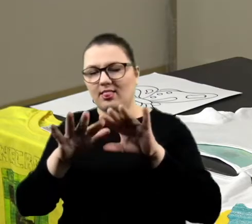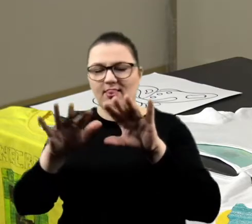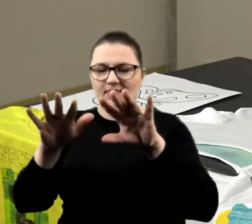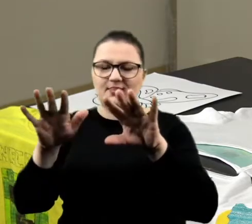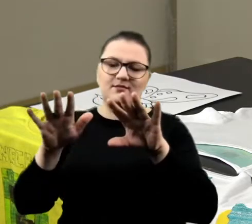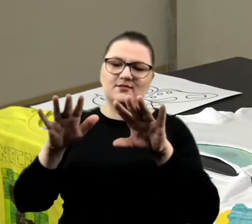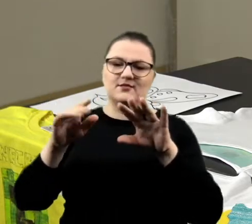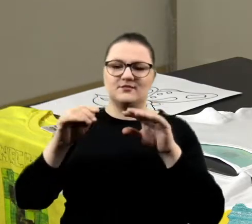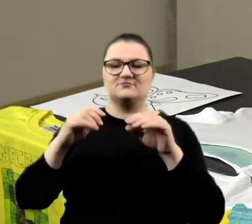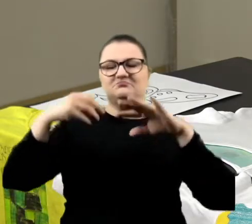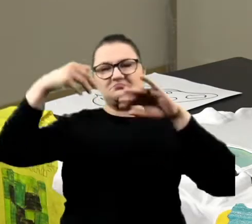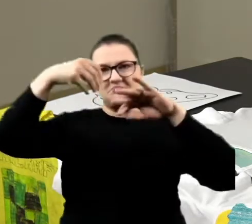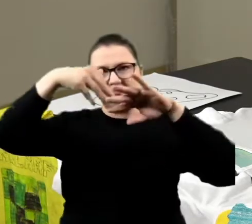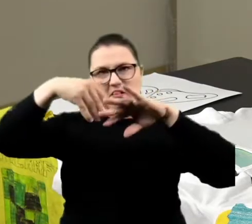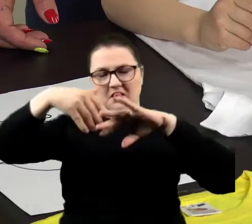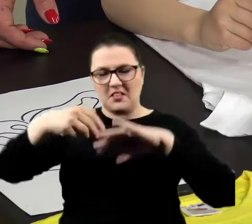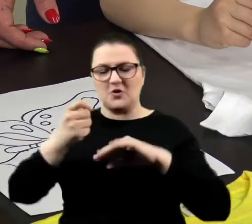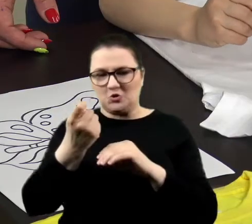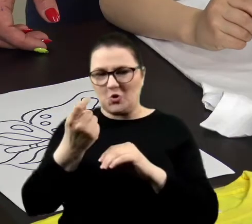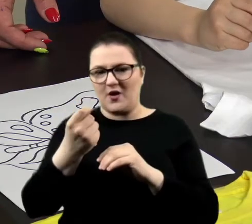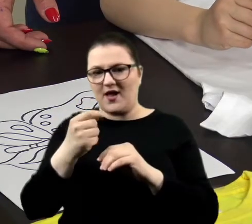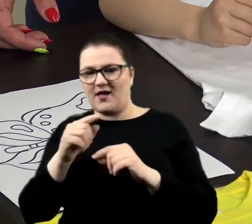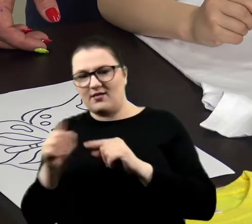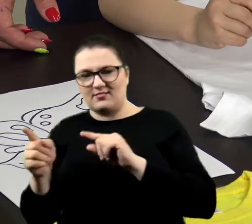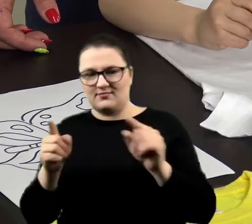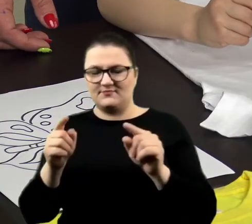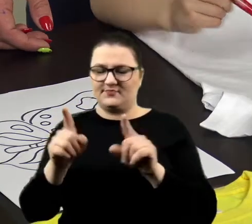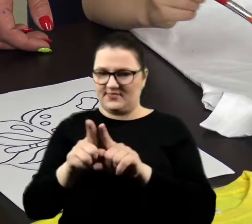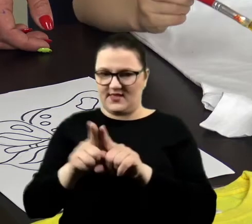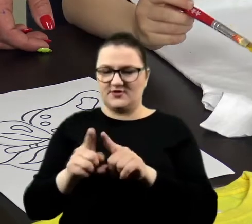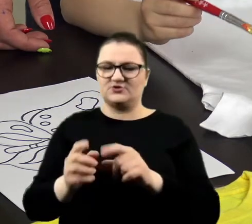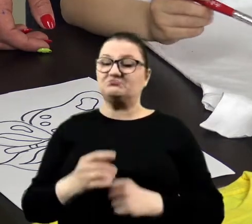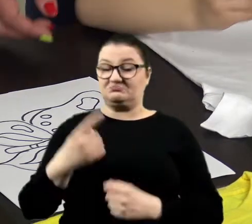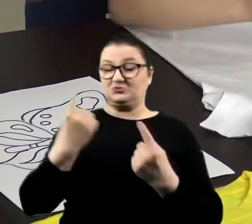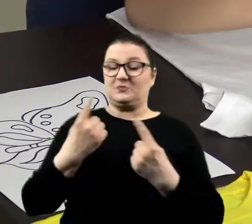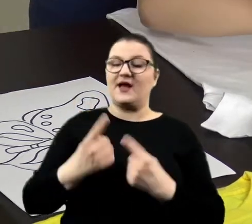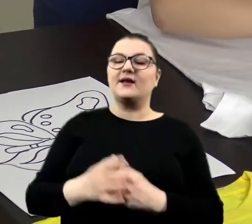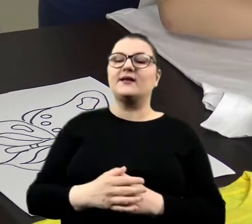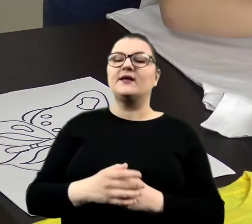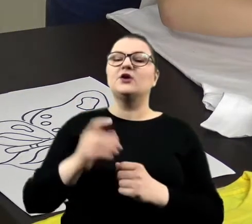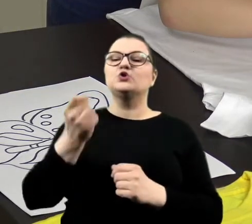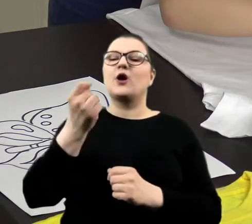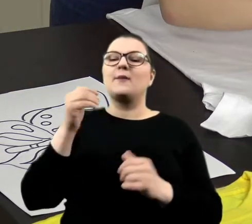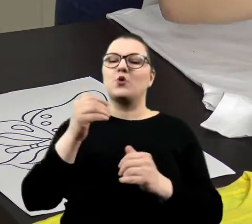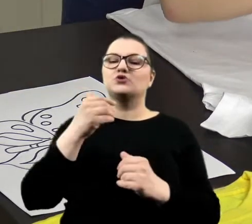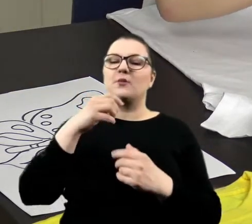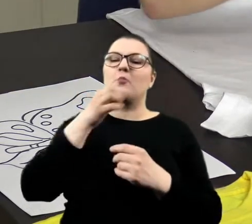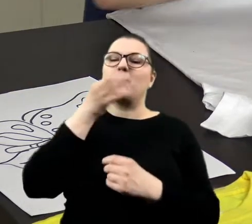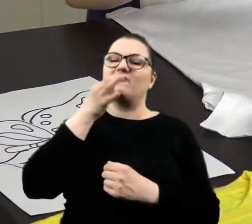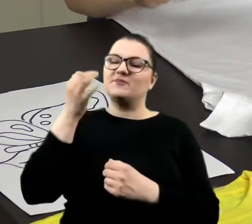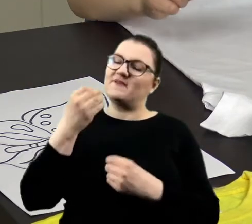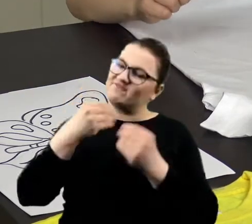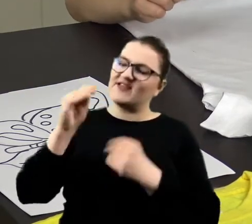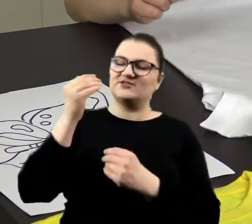przechodził w drugi. O, super. I z tej strony. Ekstra. I tutaj może poprawimy, żeby był bardziej żółty. Wiesz, czekaj,